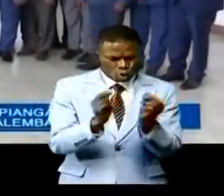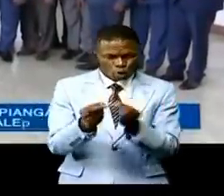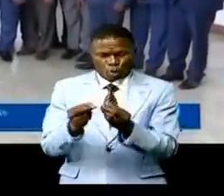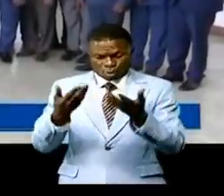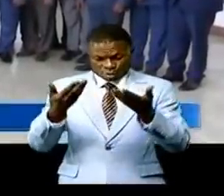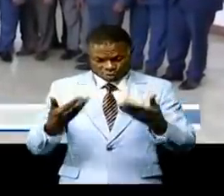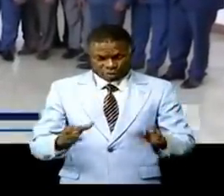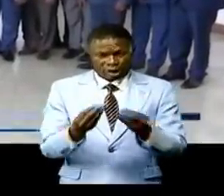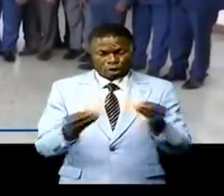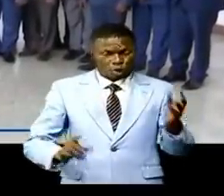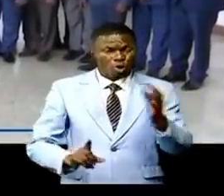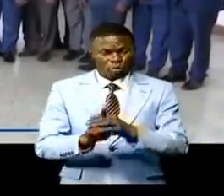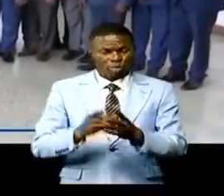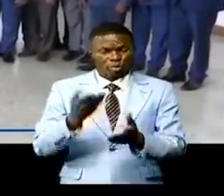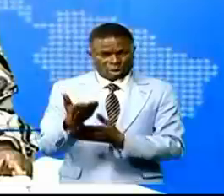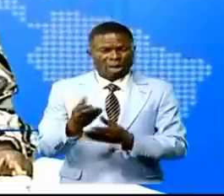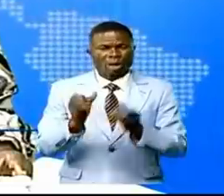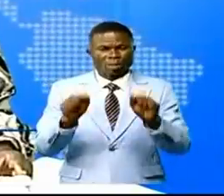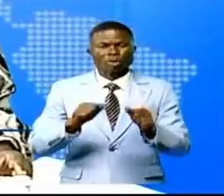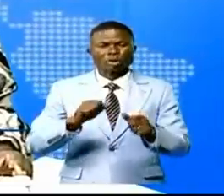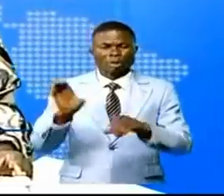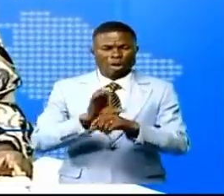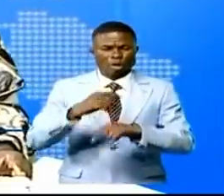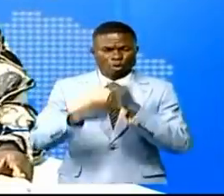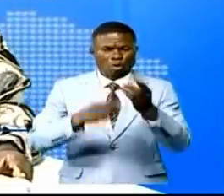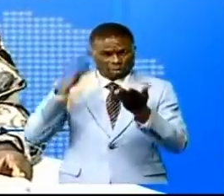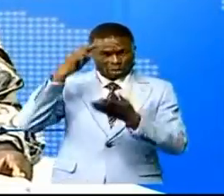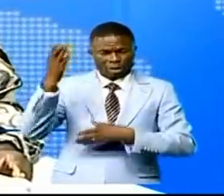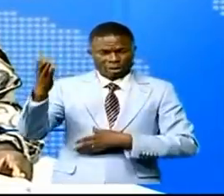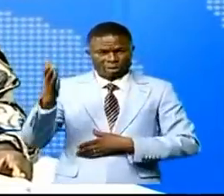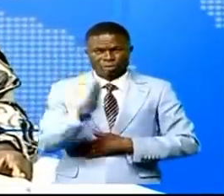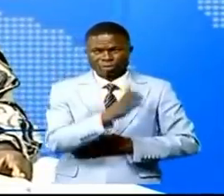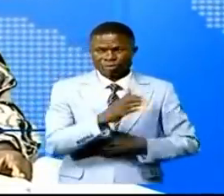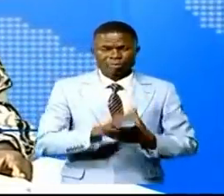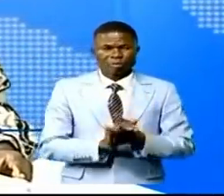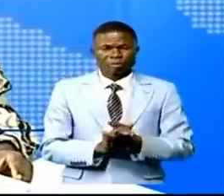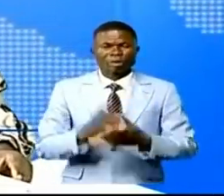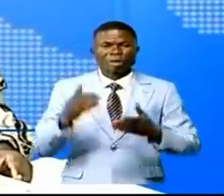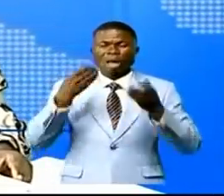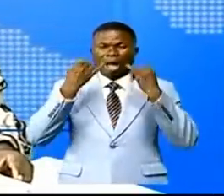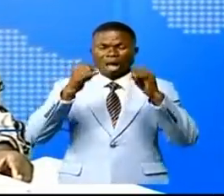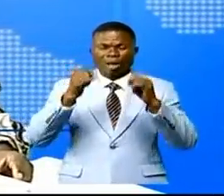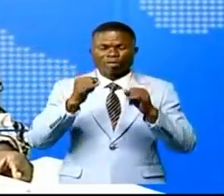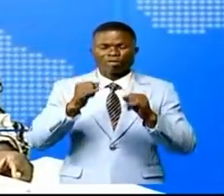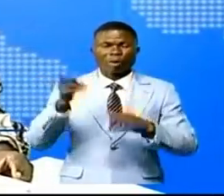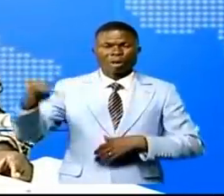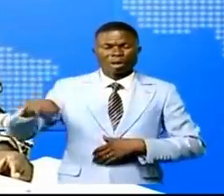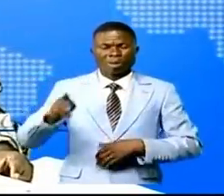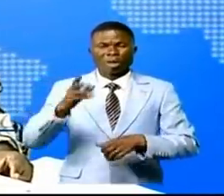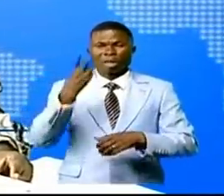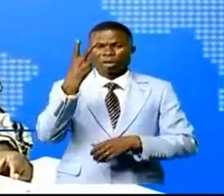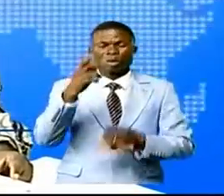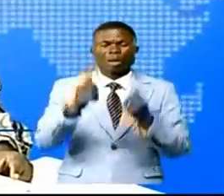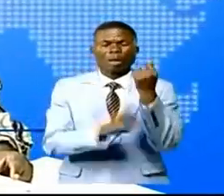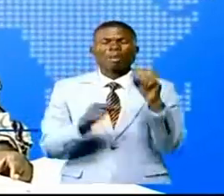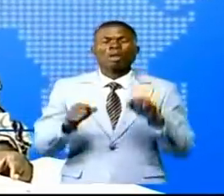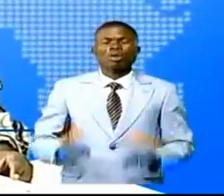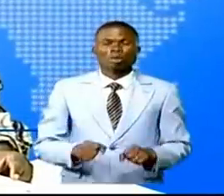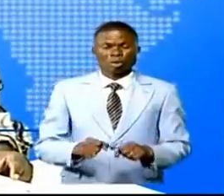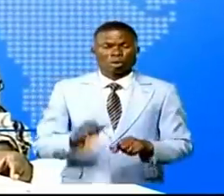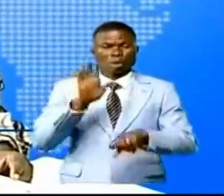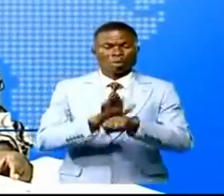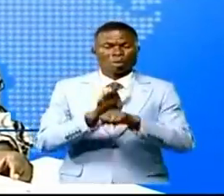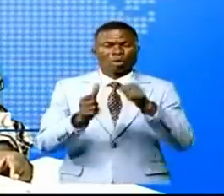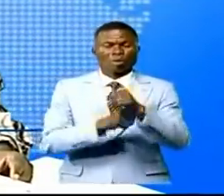qui vont bientôt commencer. Les nouvelles de nos provinces, deux morts, plusieurs blessés et des dégâts matériels importants,